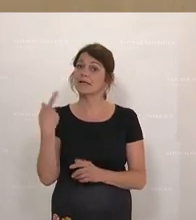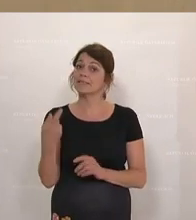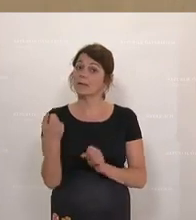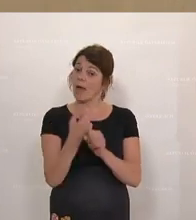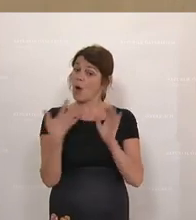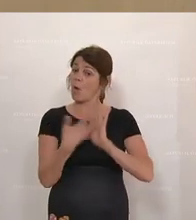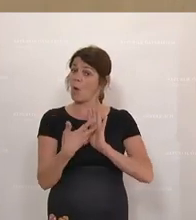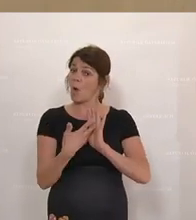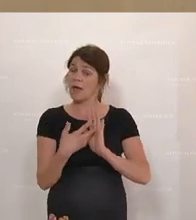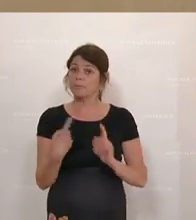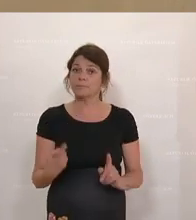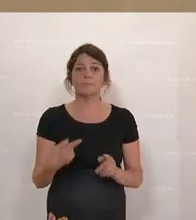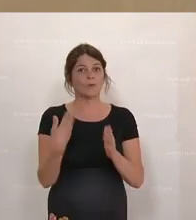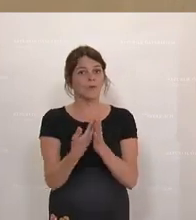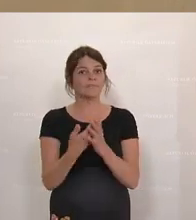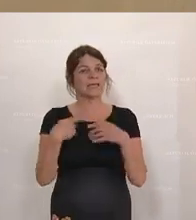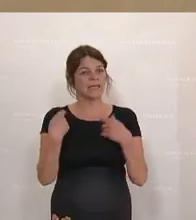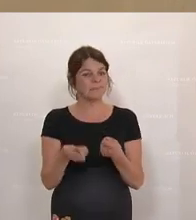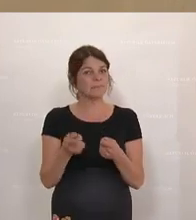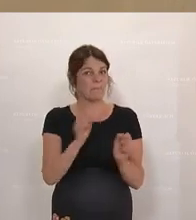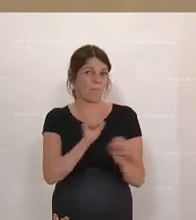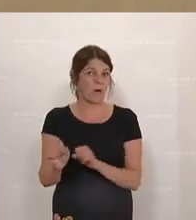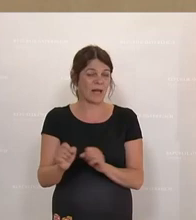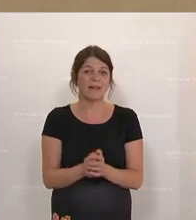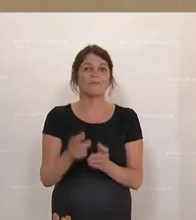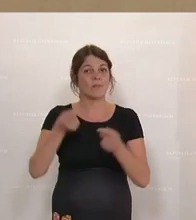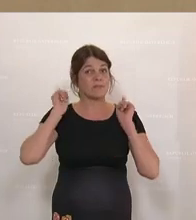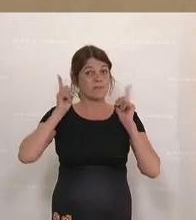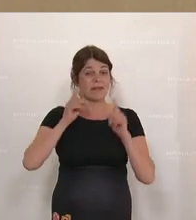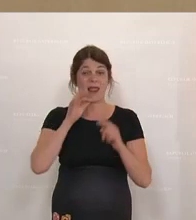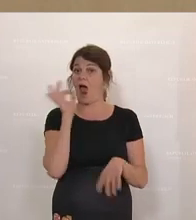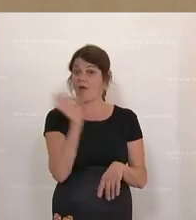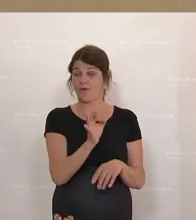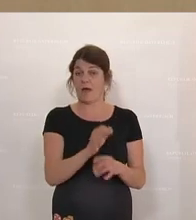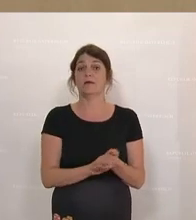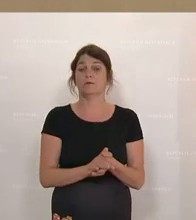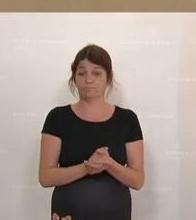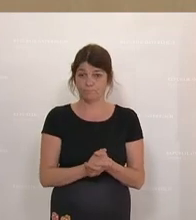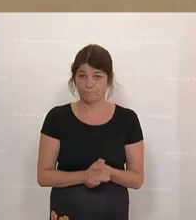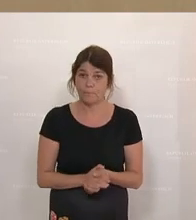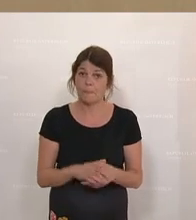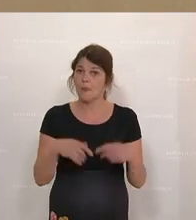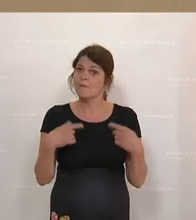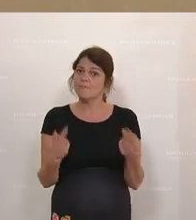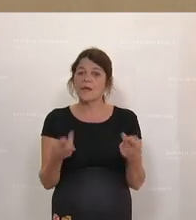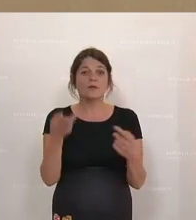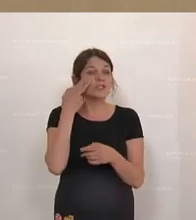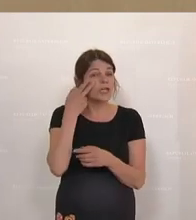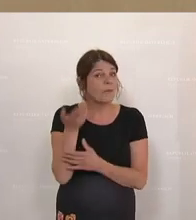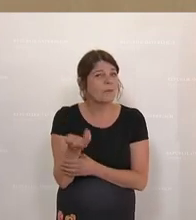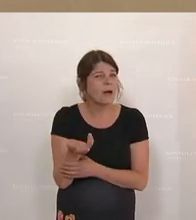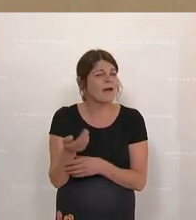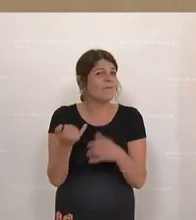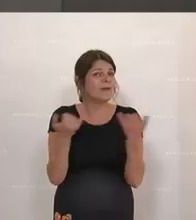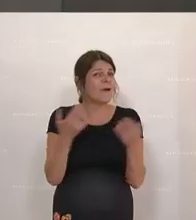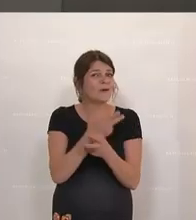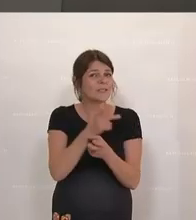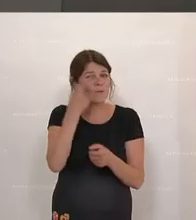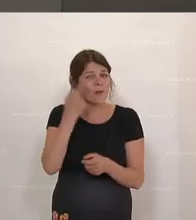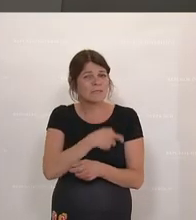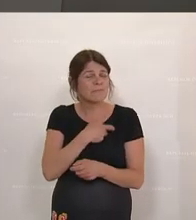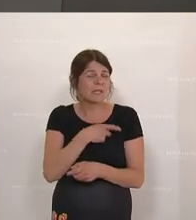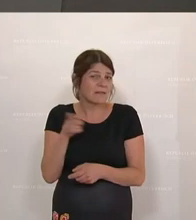Kontrolle aus und dafür gibt es das Instrument der Dringlichen Anfrage. Und dann schauen wir uns an, wie die österreichische